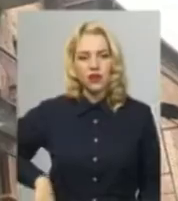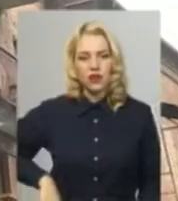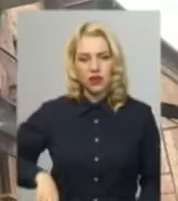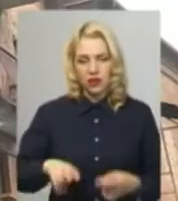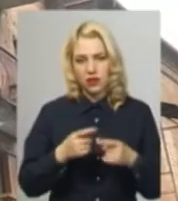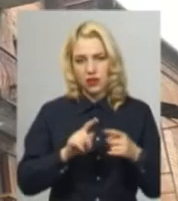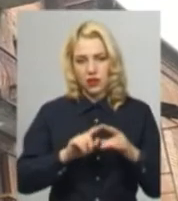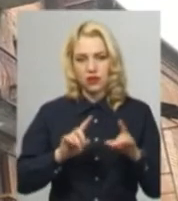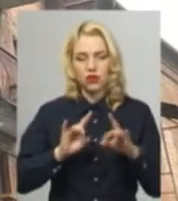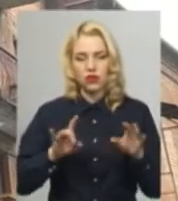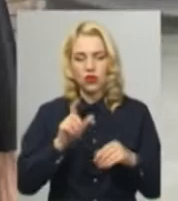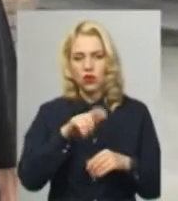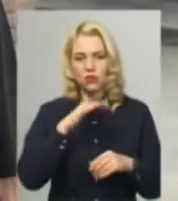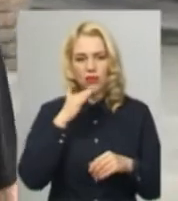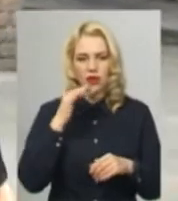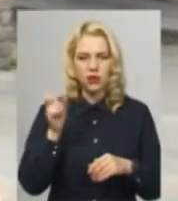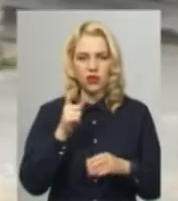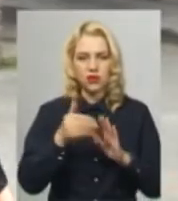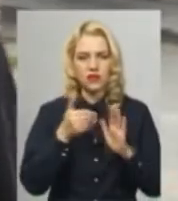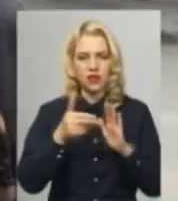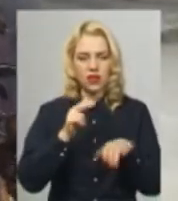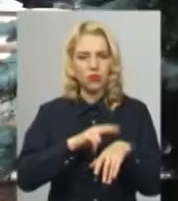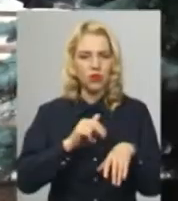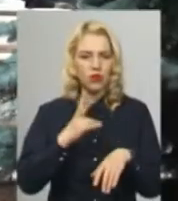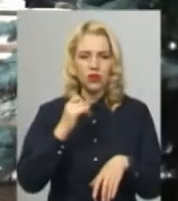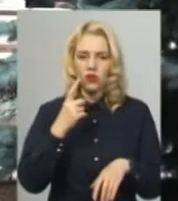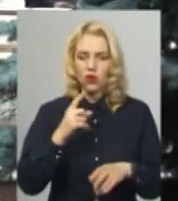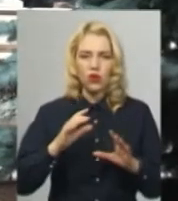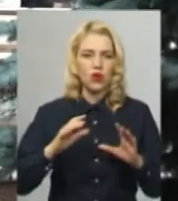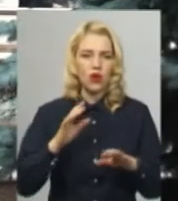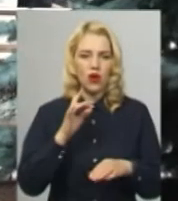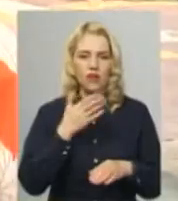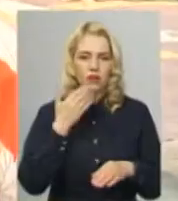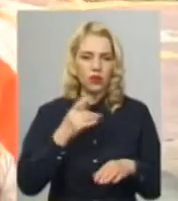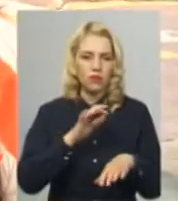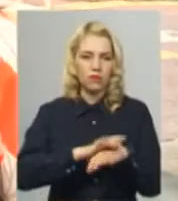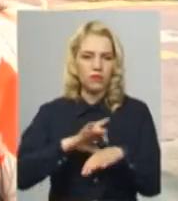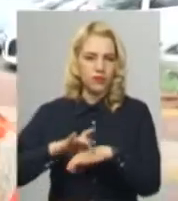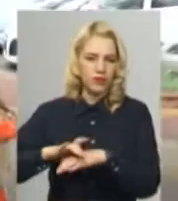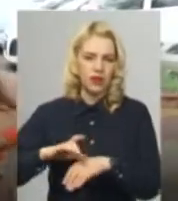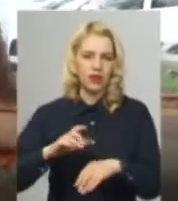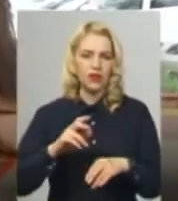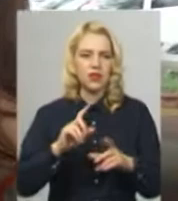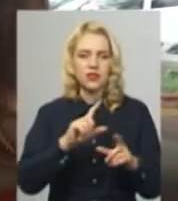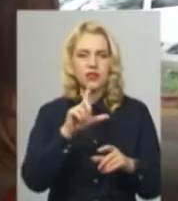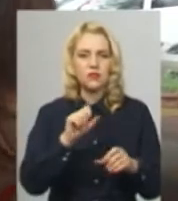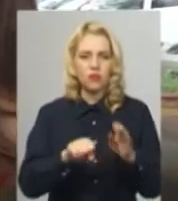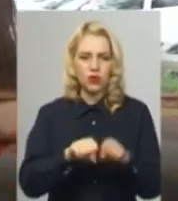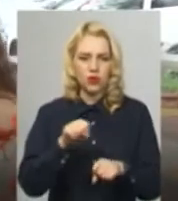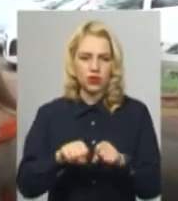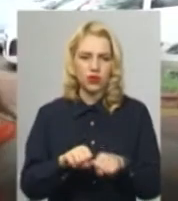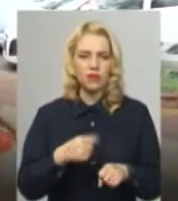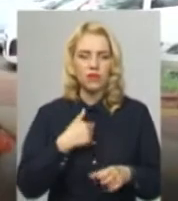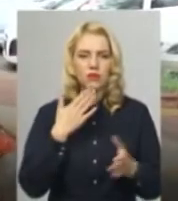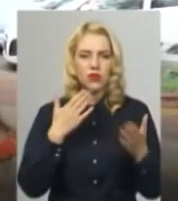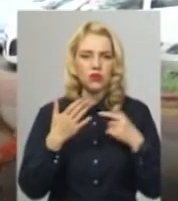Світлани Рибак, мешканці неодноразово викликали поліцію. Однак та з одного разу не зафіксувала порушень. Ми спілкувалися з мешканцями цього будинку,